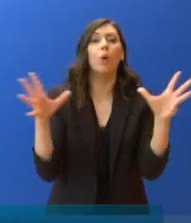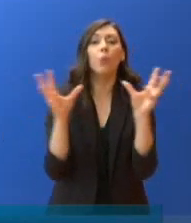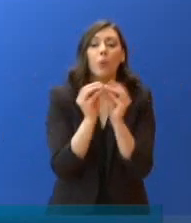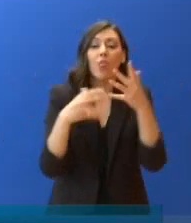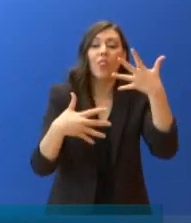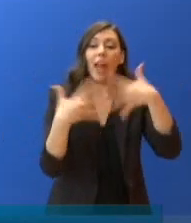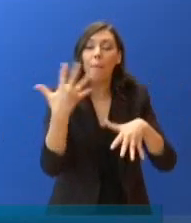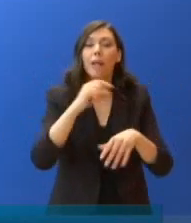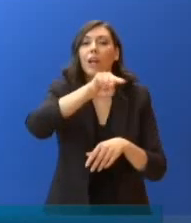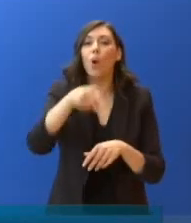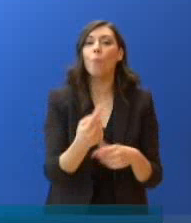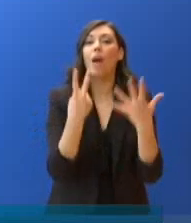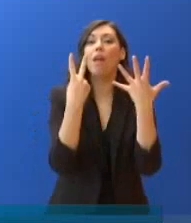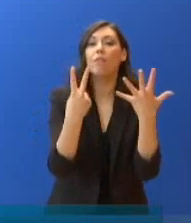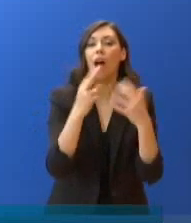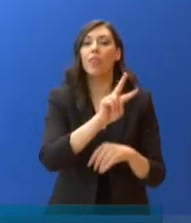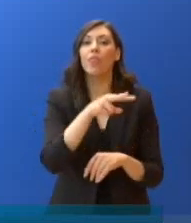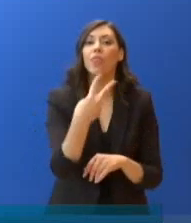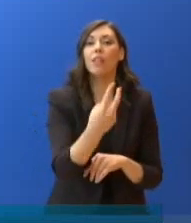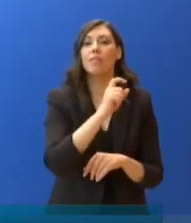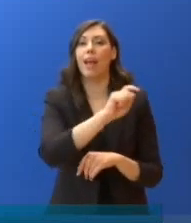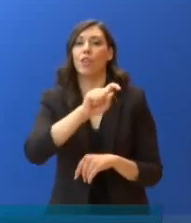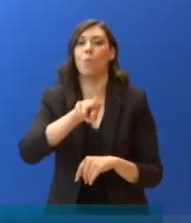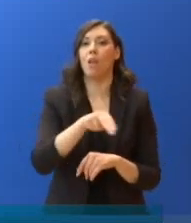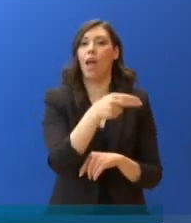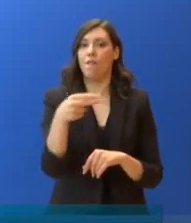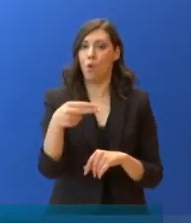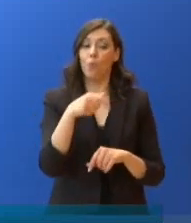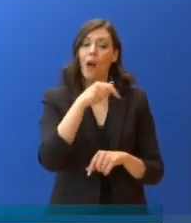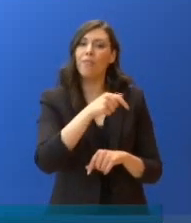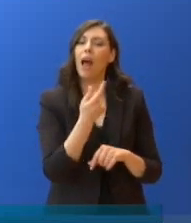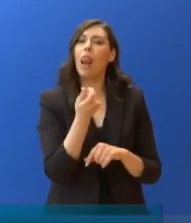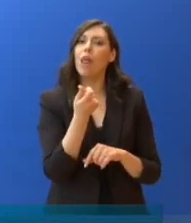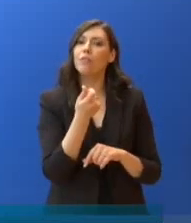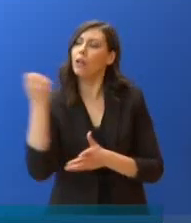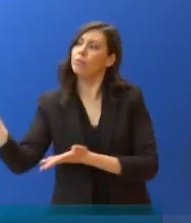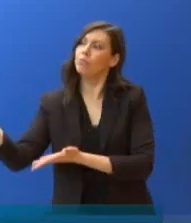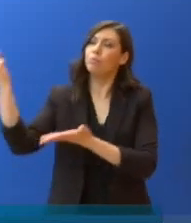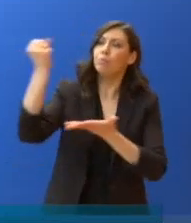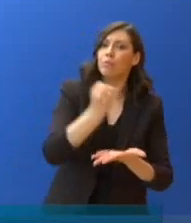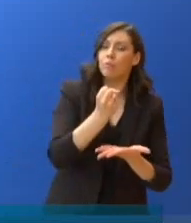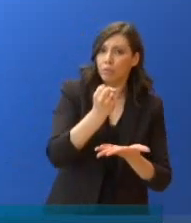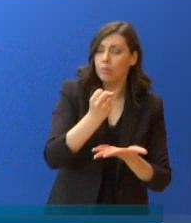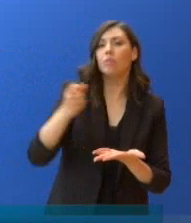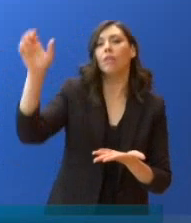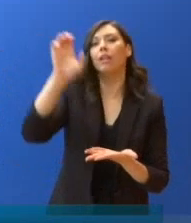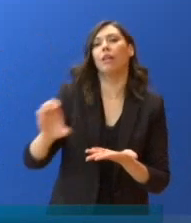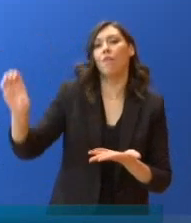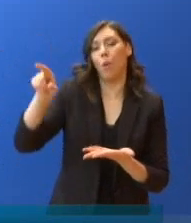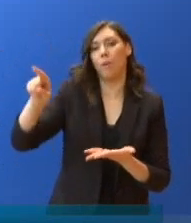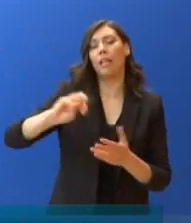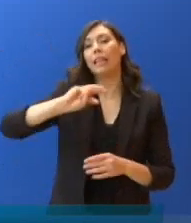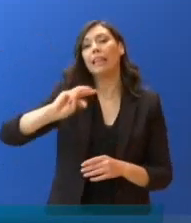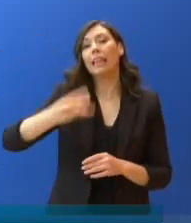,7 δισεκατομμύρια ευρώ, τα οποία έχουν χορηγηθεί στη χώρα μας από την λήξη του τρίτου μνημονίου, δηλαδή